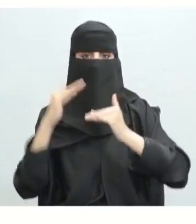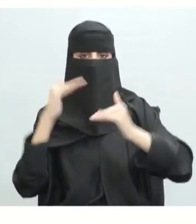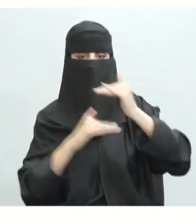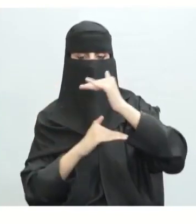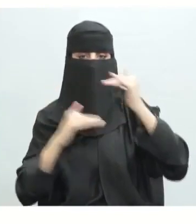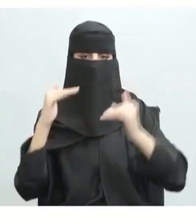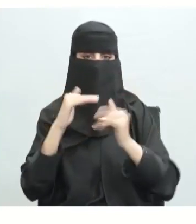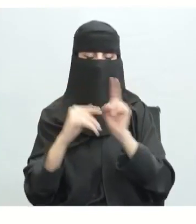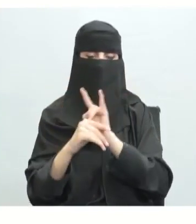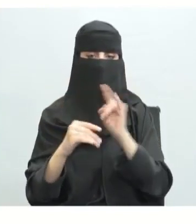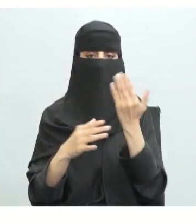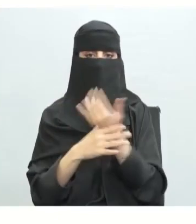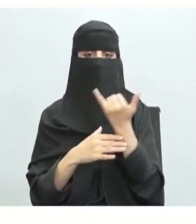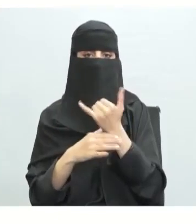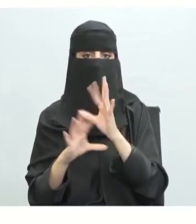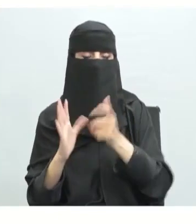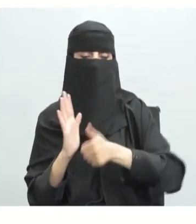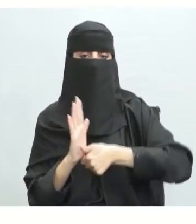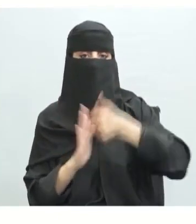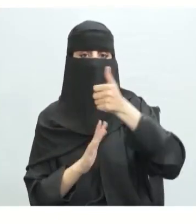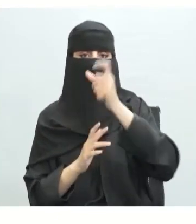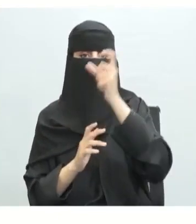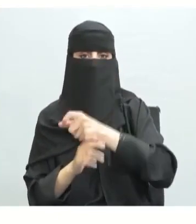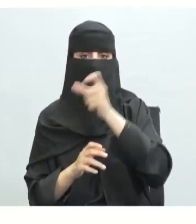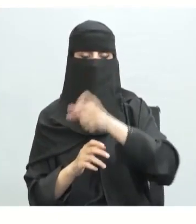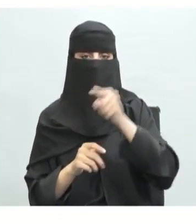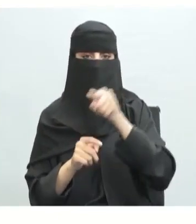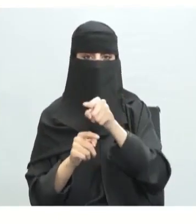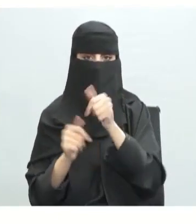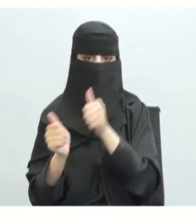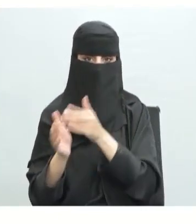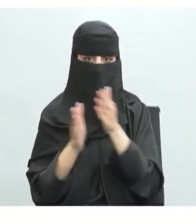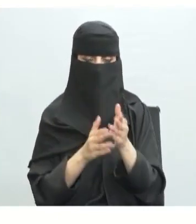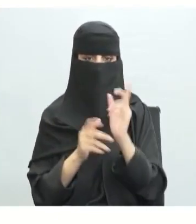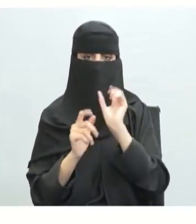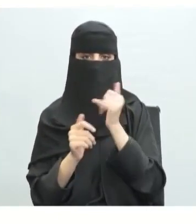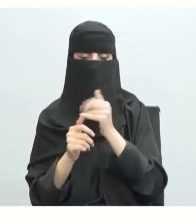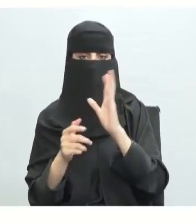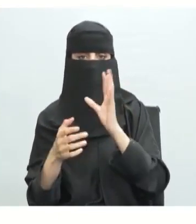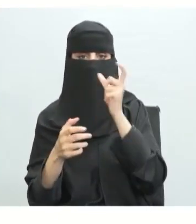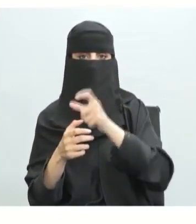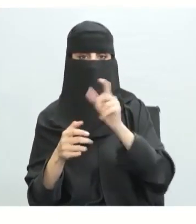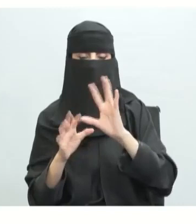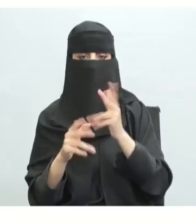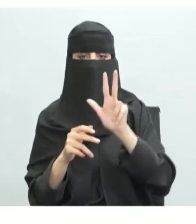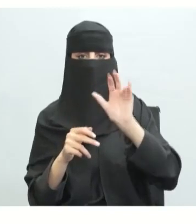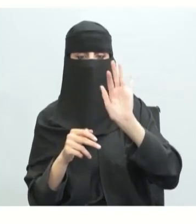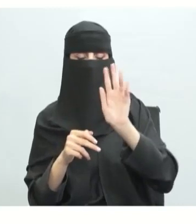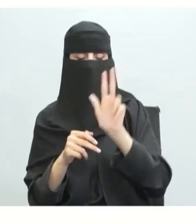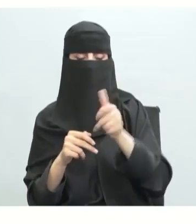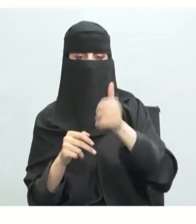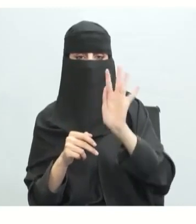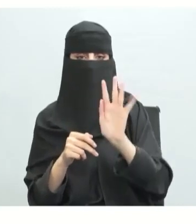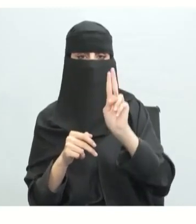استقرار في المقام الأول وهذا ما غفلت عنه النظرية الاشتراكية فسقطت وكان سقوطها درسا قاسيا لدول